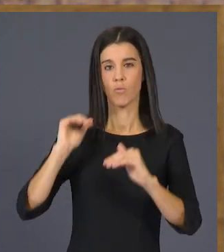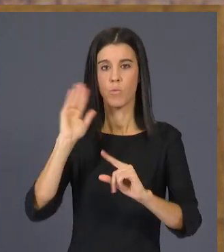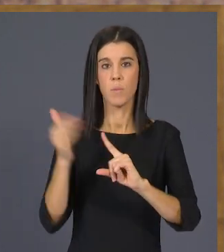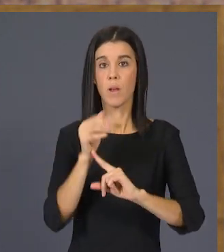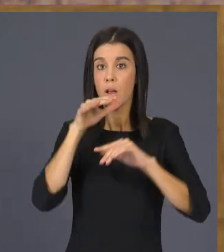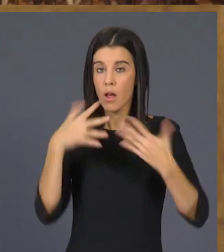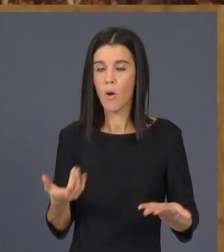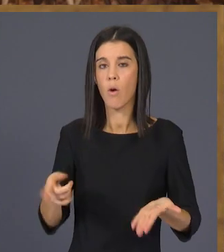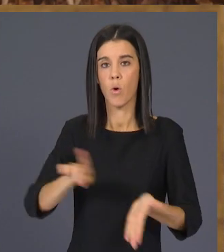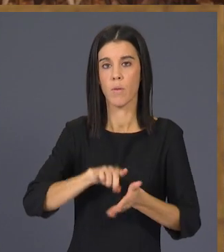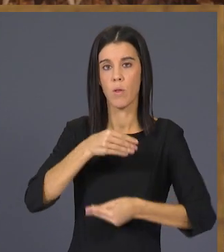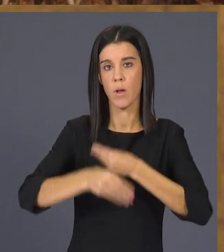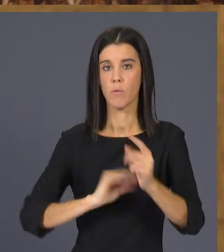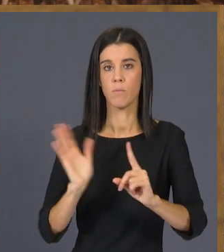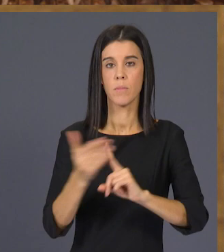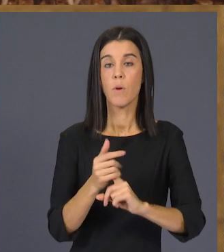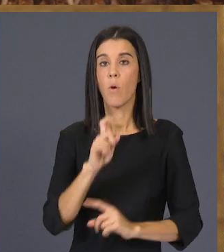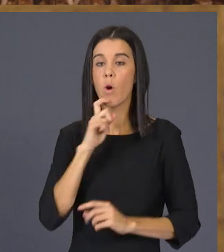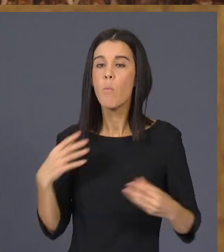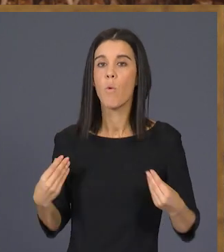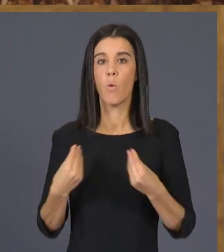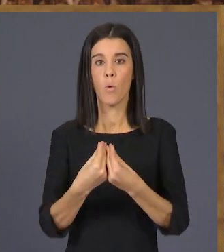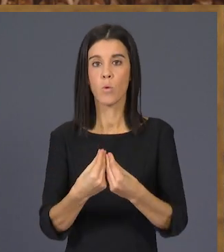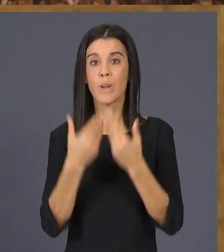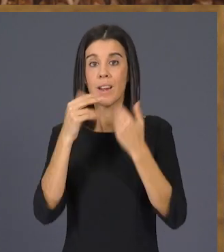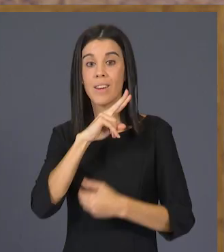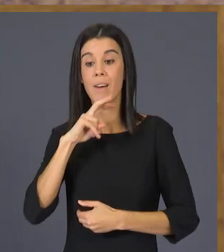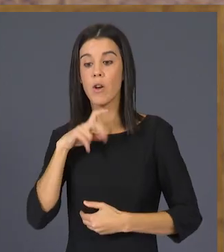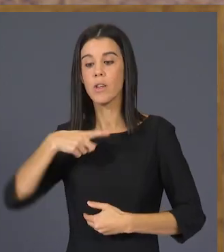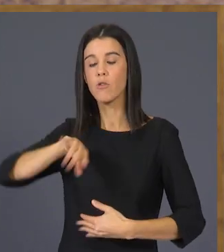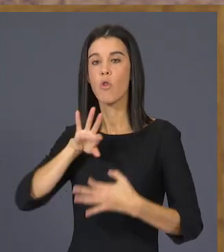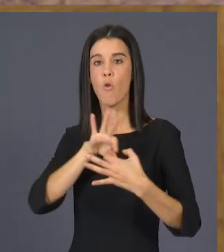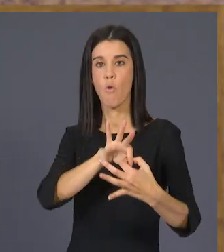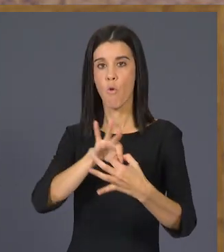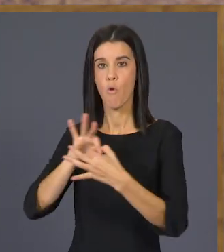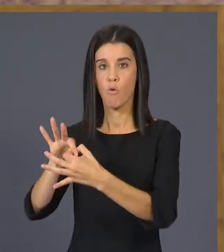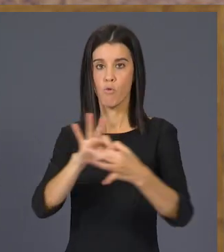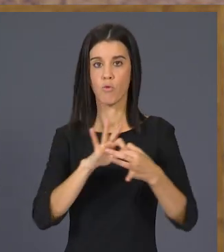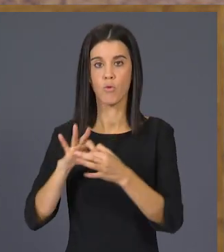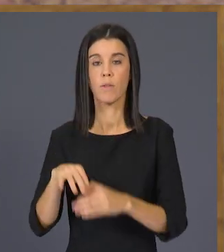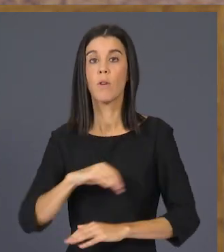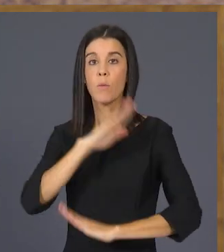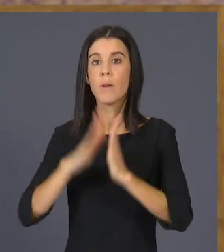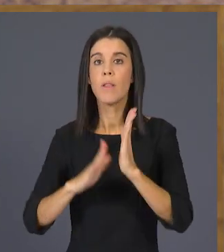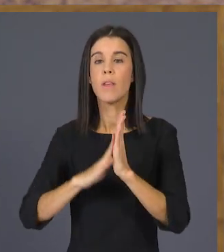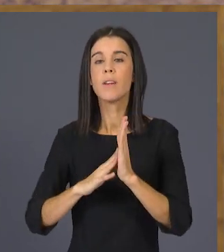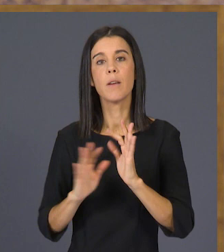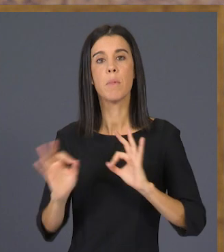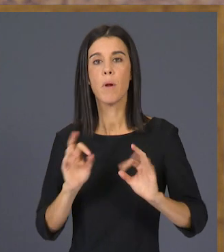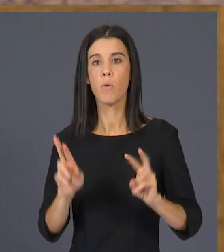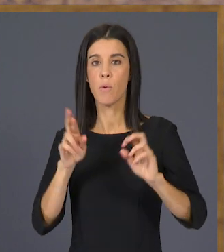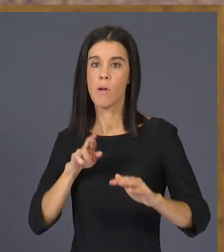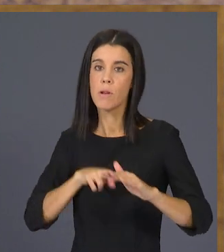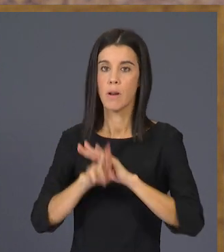tornarem a fer. Junts, des dels valors que ens unixen. La comunitat valenciana està preparada per a un nou renaixement,